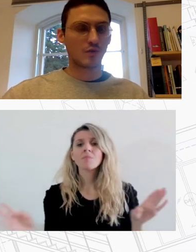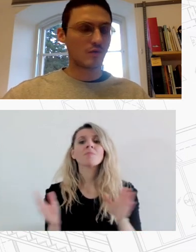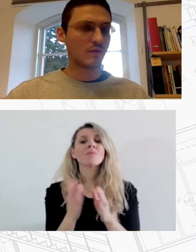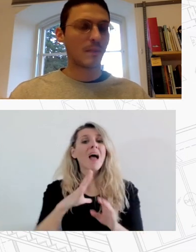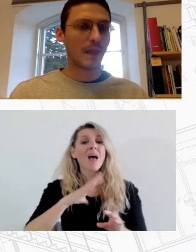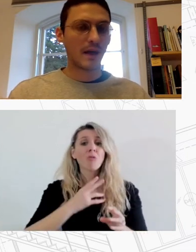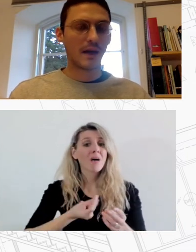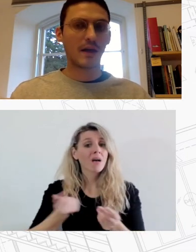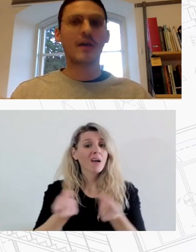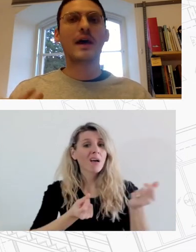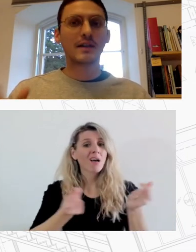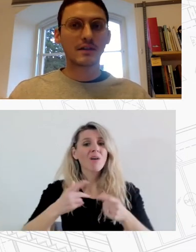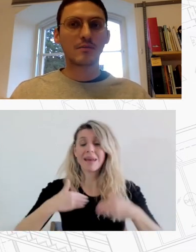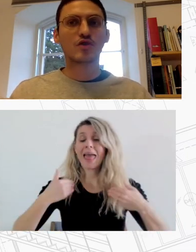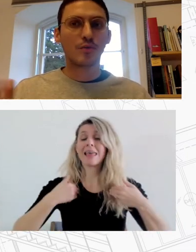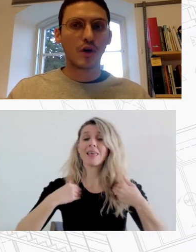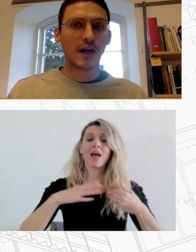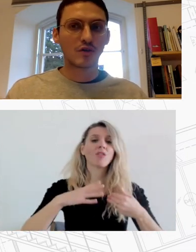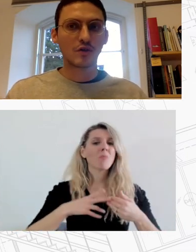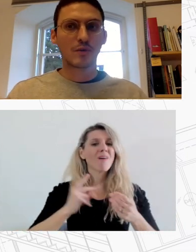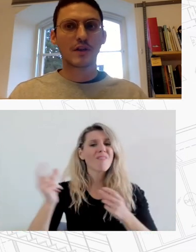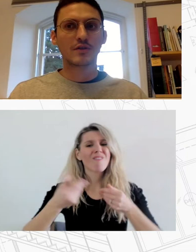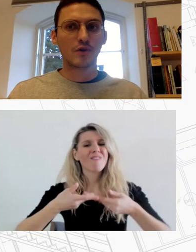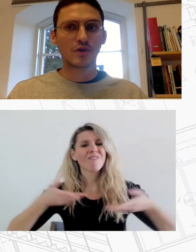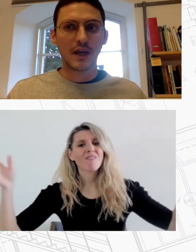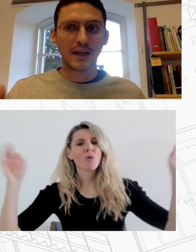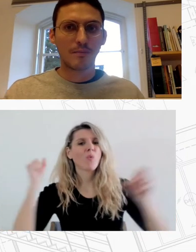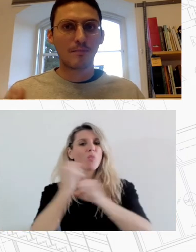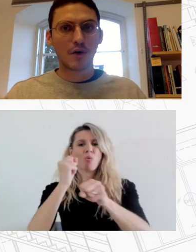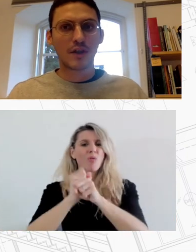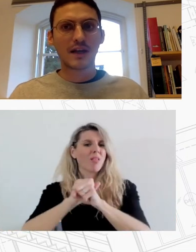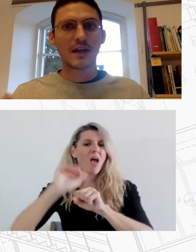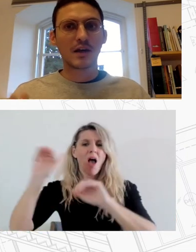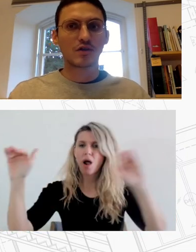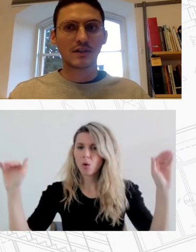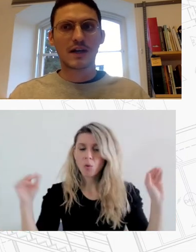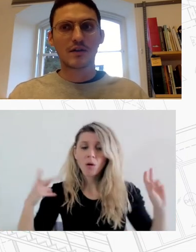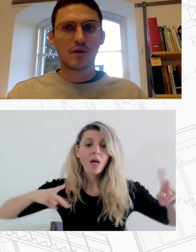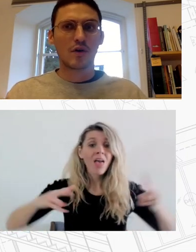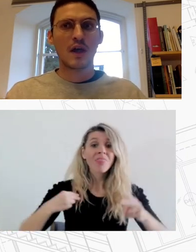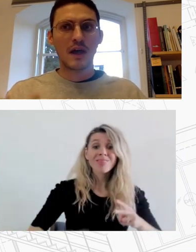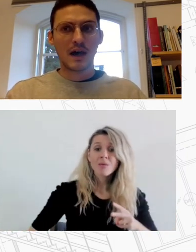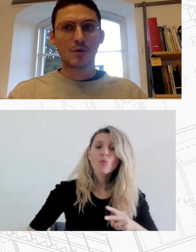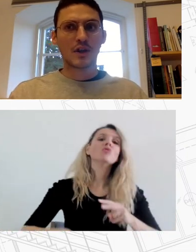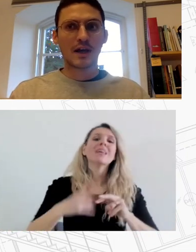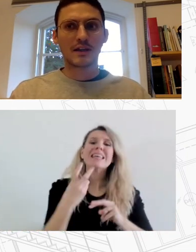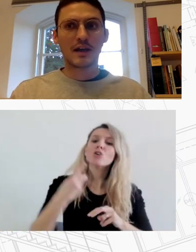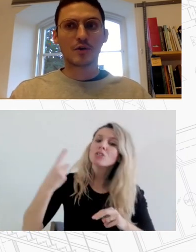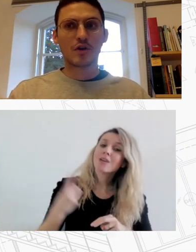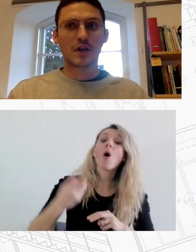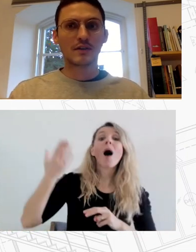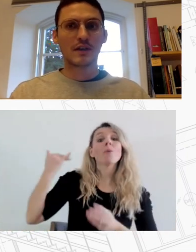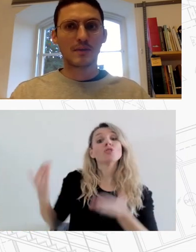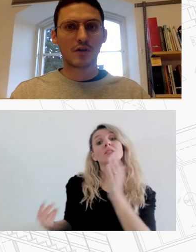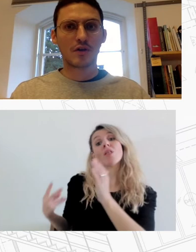πληθυσμού Ένας Δήμος όπου ο εργαζόμενος πληθυσμός έχει μειωθεί κατά 20% από τη δεκαετία